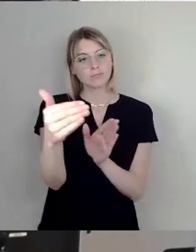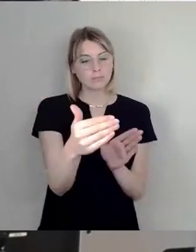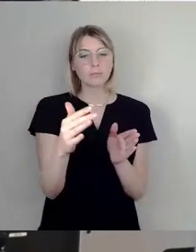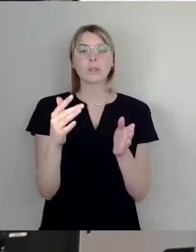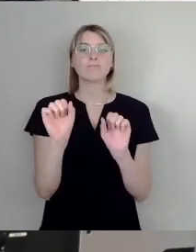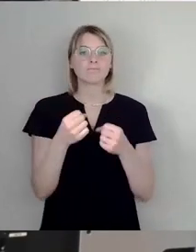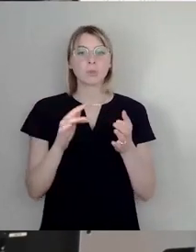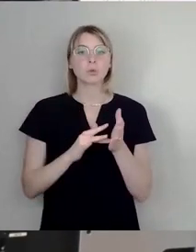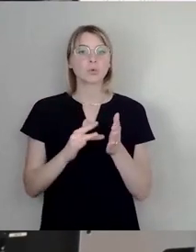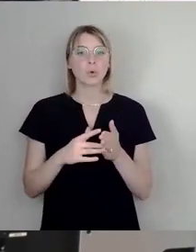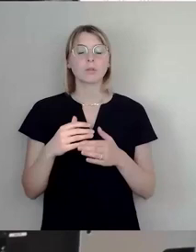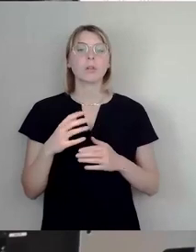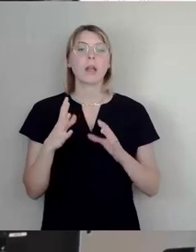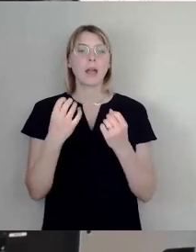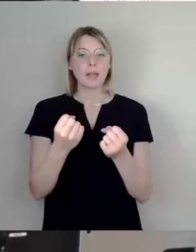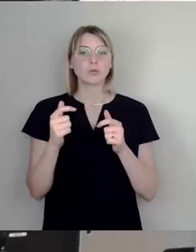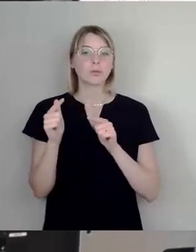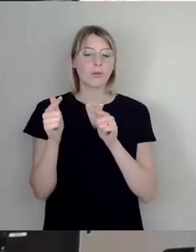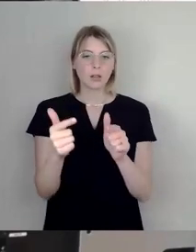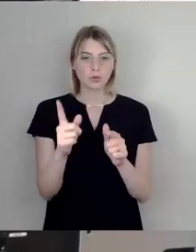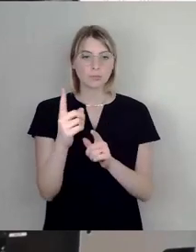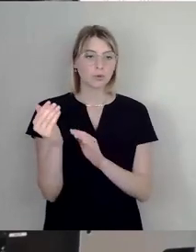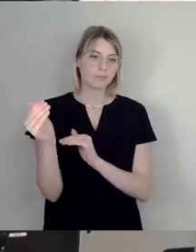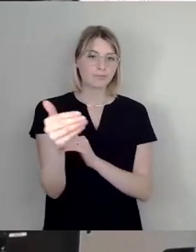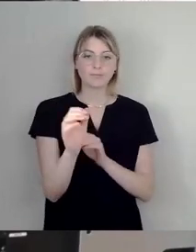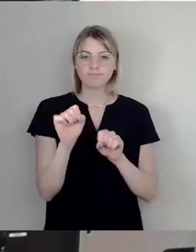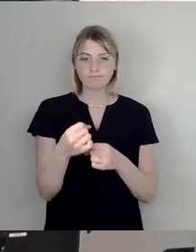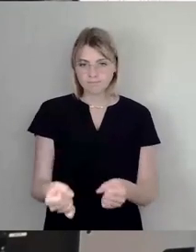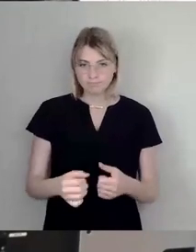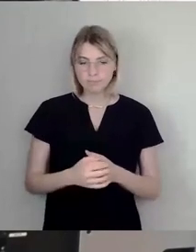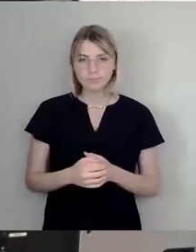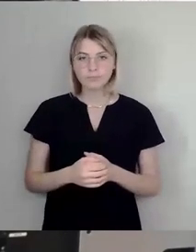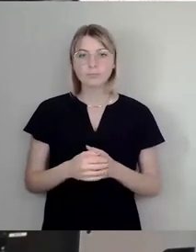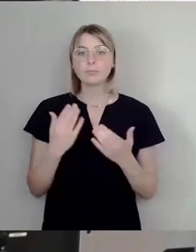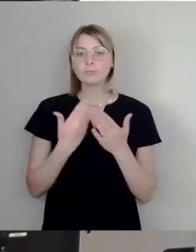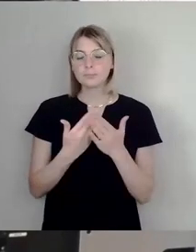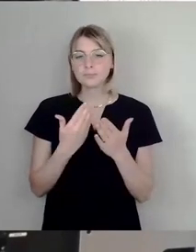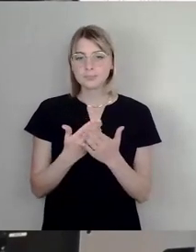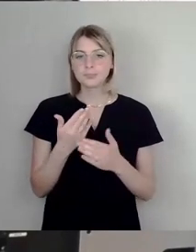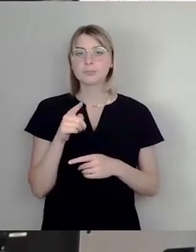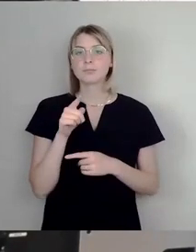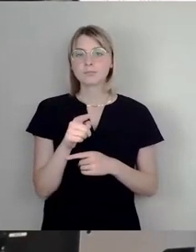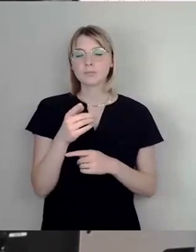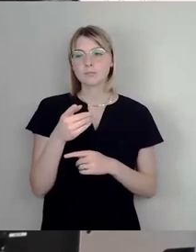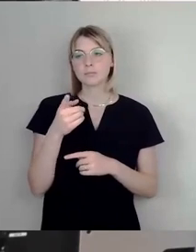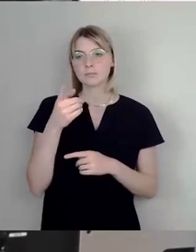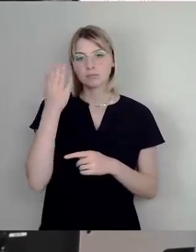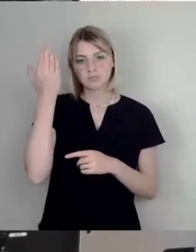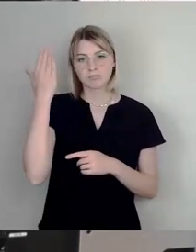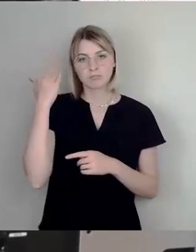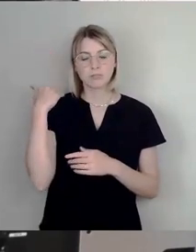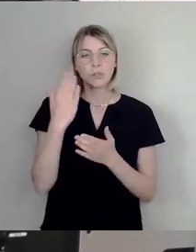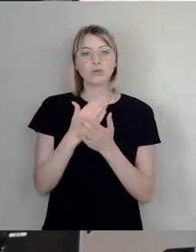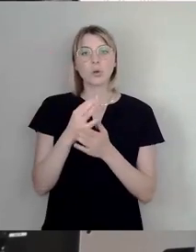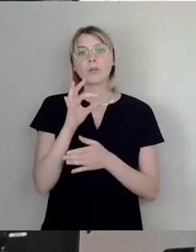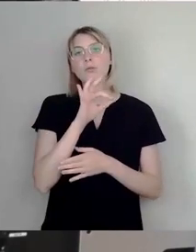ist auch nicht wahr, dass Straßen über Kreuzungen weitergehen. Wir haben extra deswegen, in den vergangenen Jahren, hatten wir die Florian-Geier-Straße auf